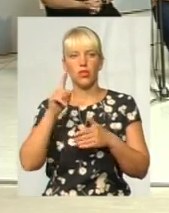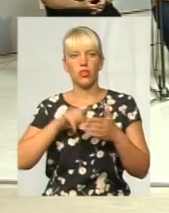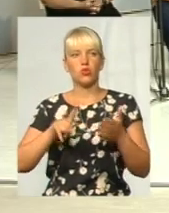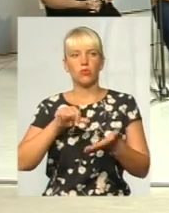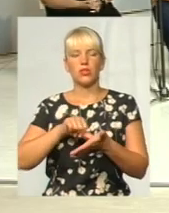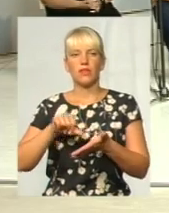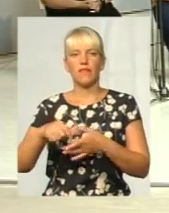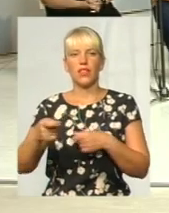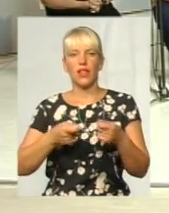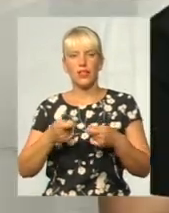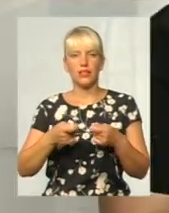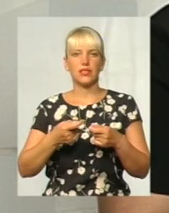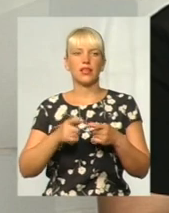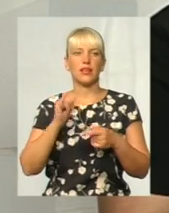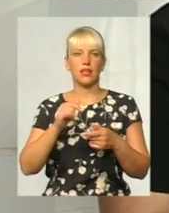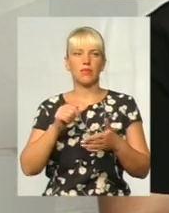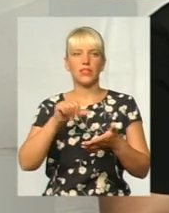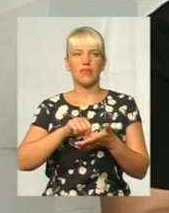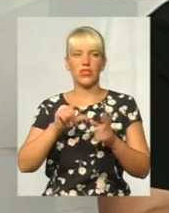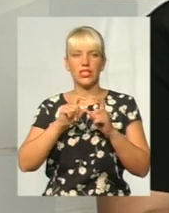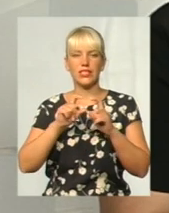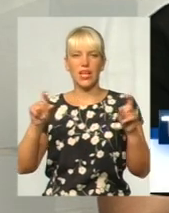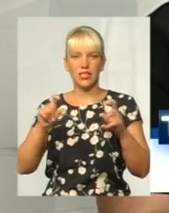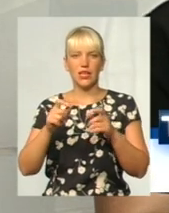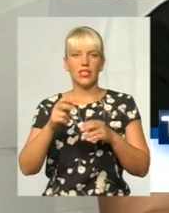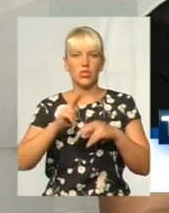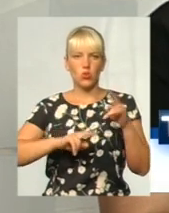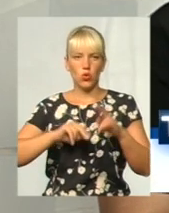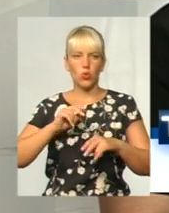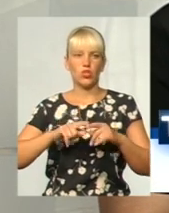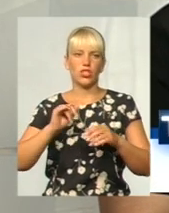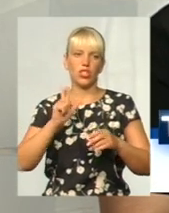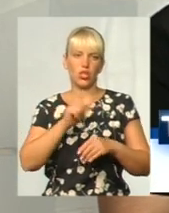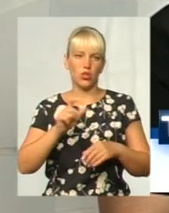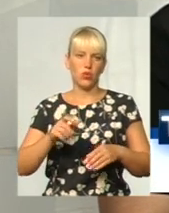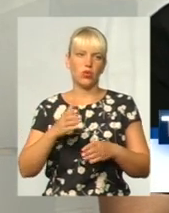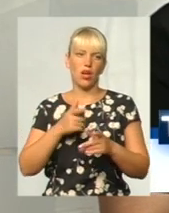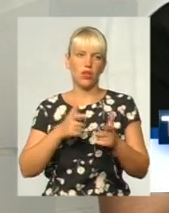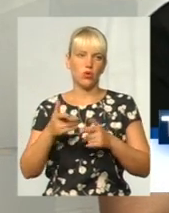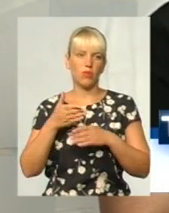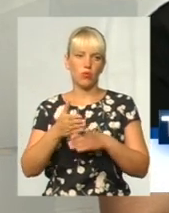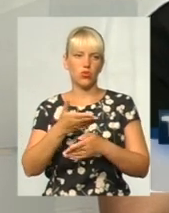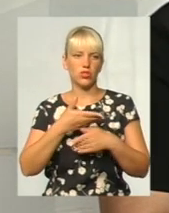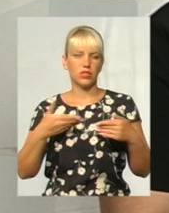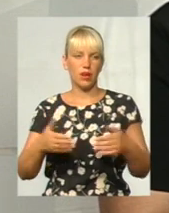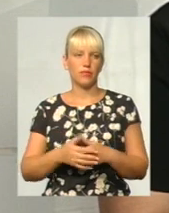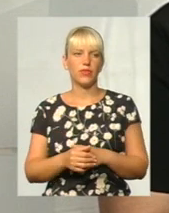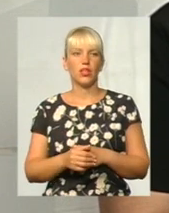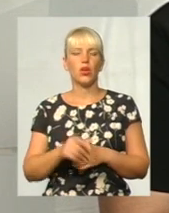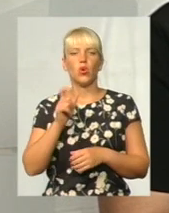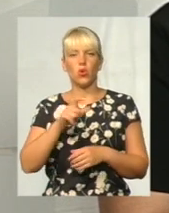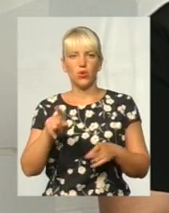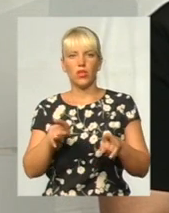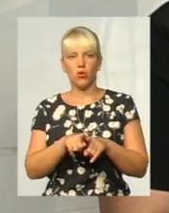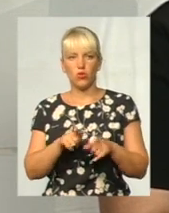власні, представники застрійників допомогуть нам, ну також і жителі теж вони готові допомогти. Тобто люди готові знову